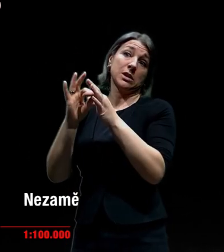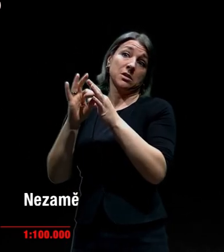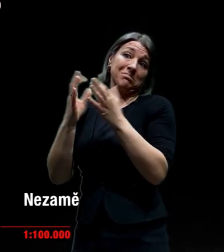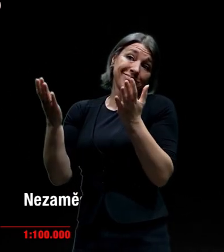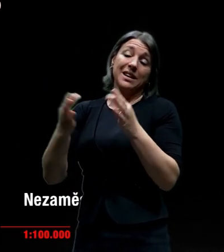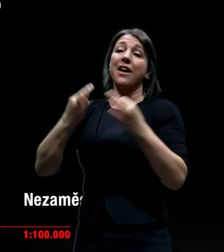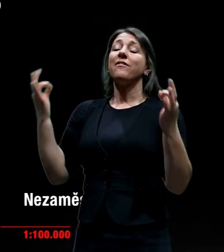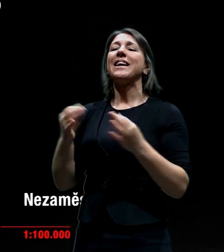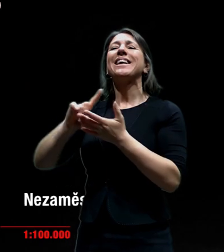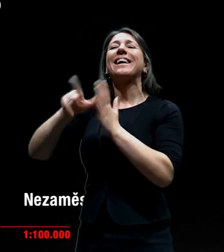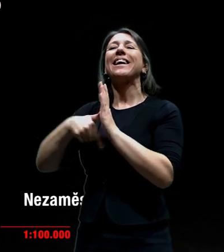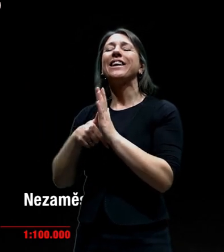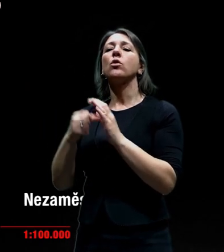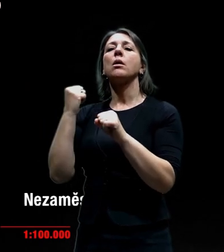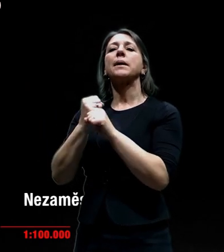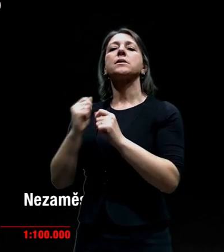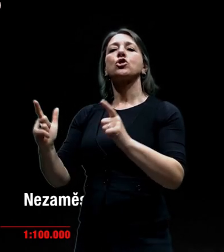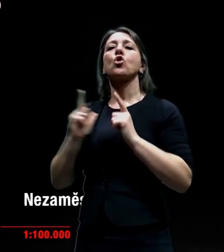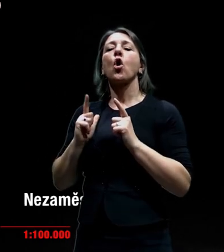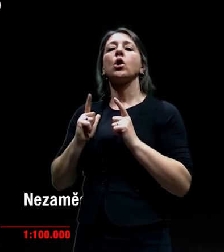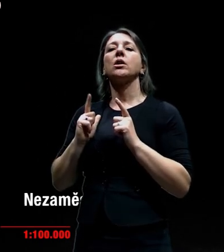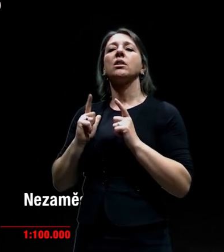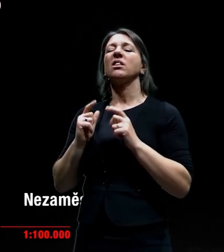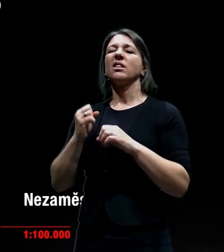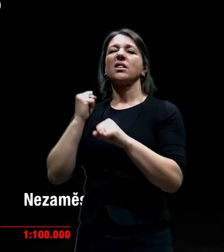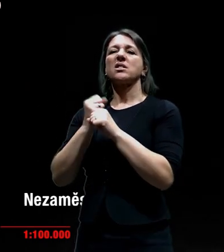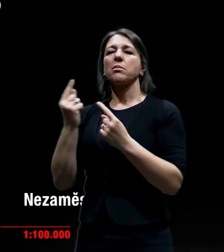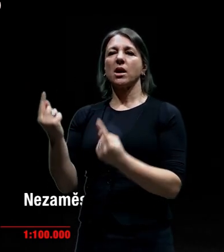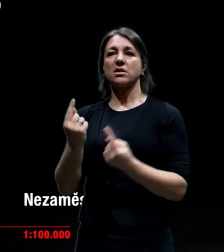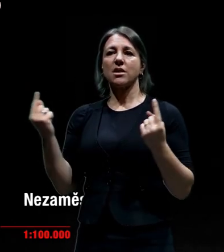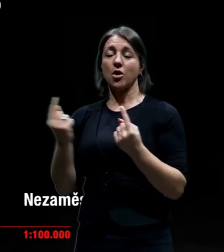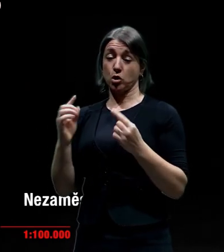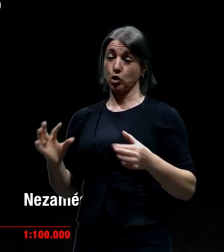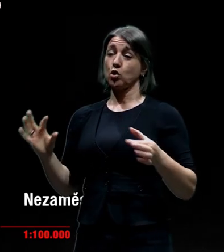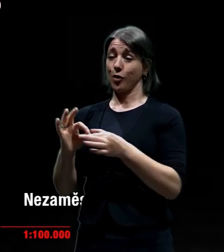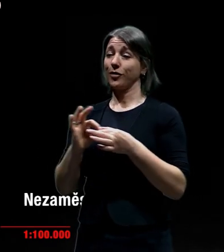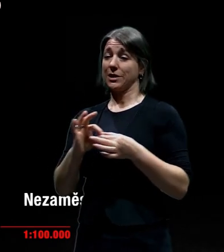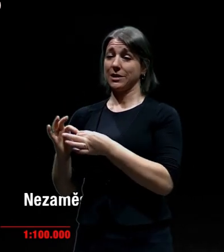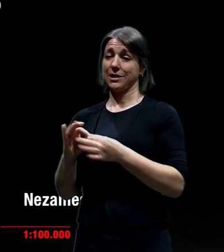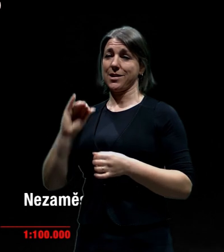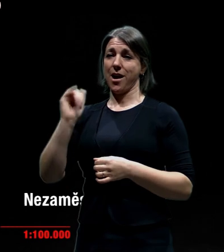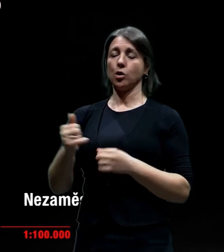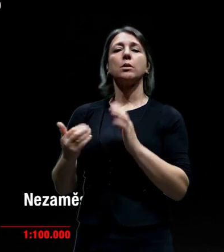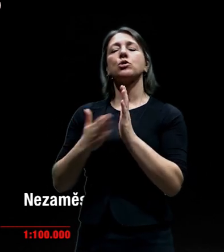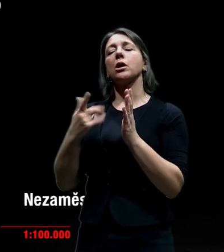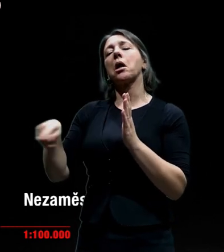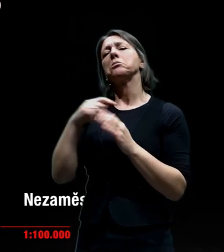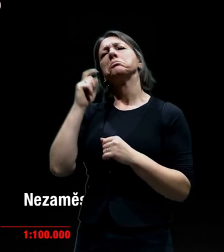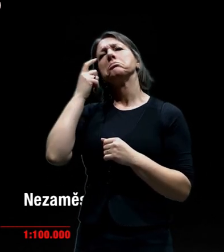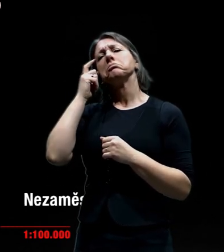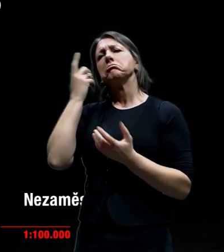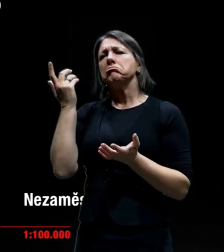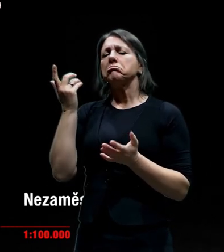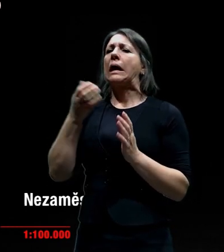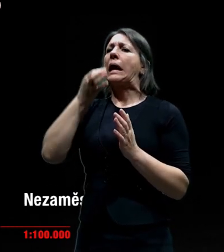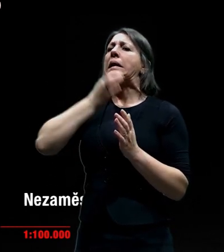regionu. Ta vazba je zcela přímá, když byste si zase představili nějaký